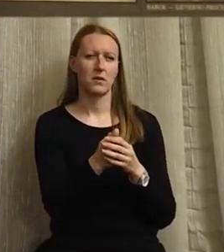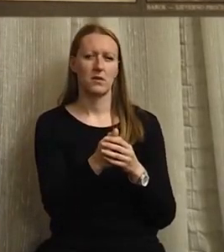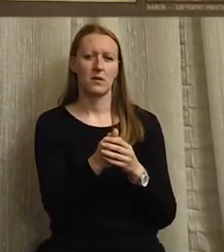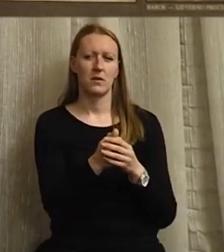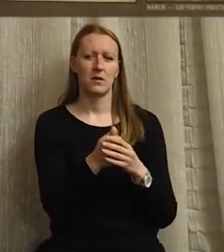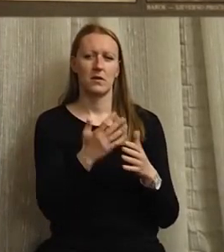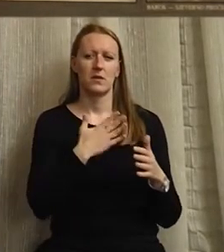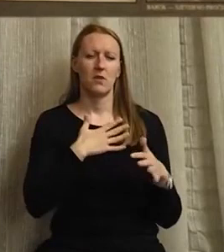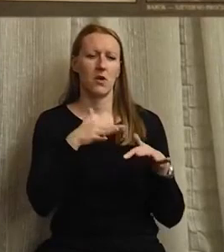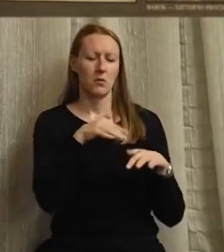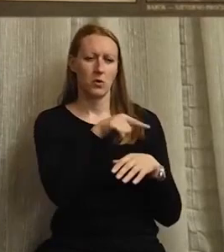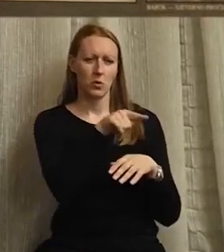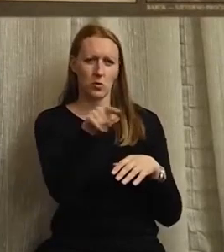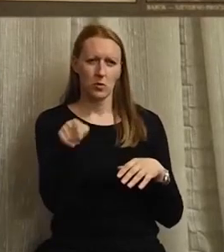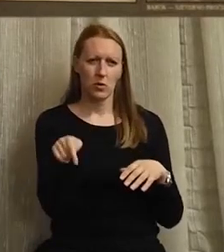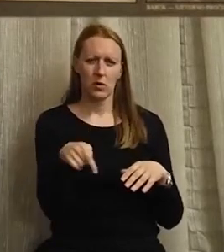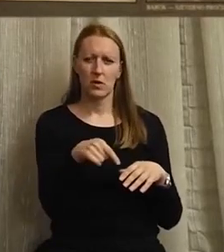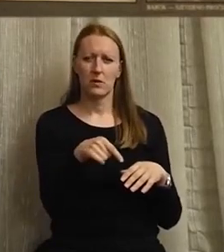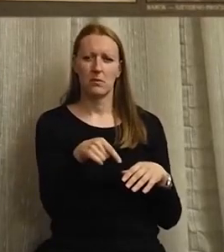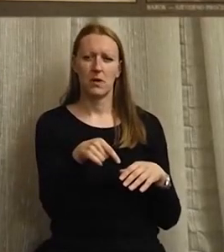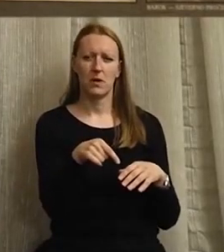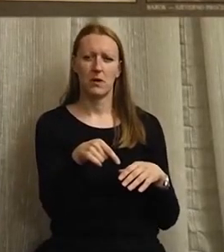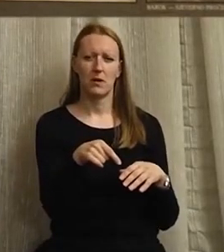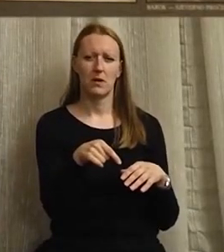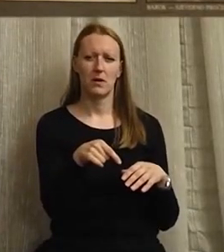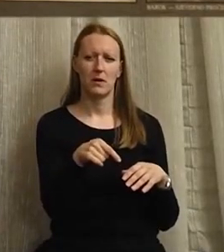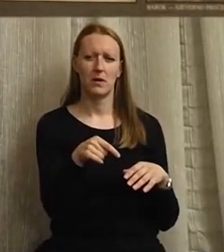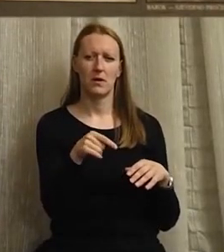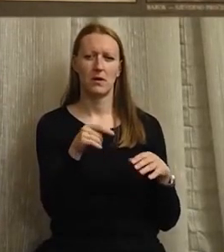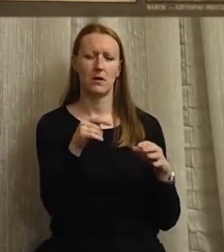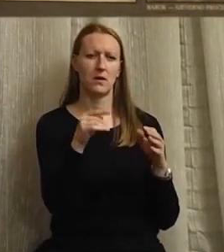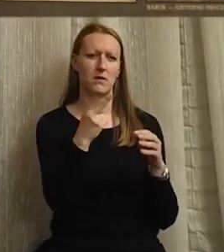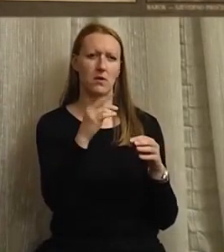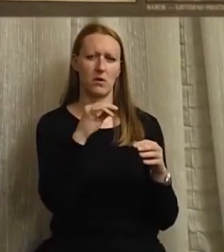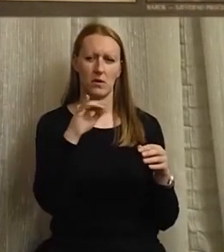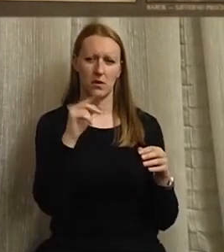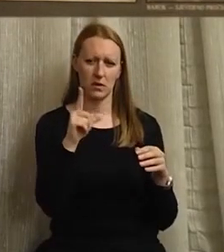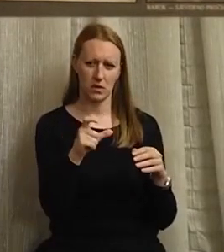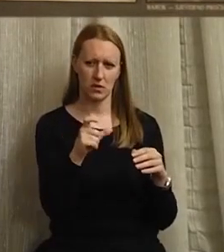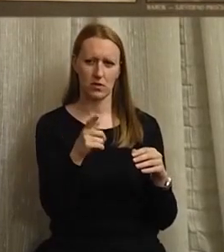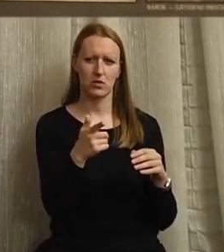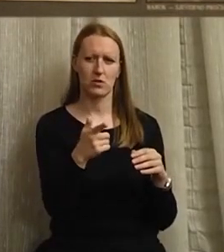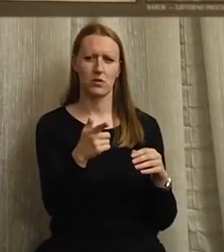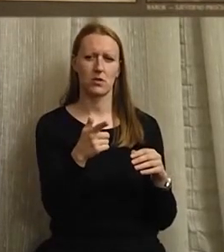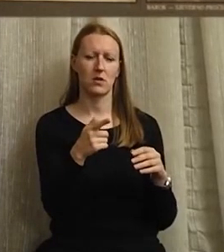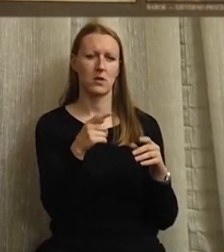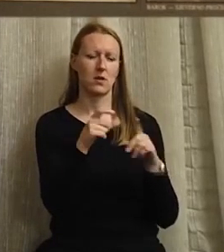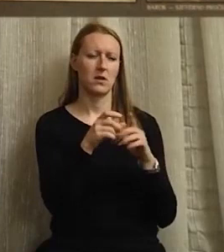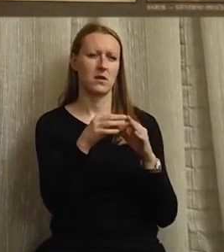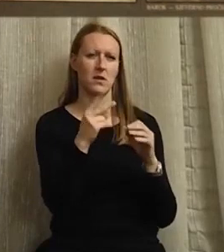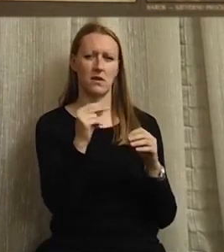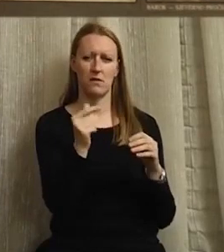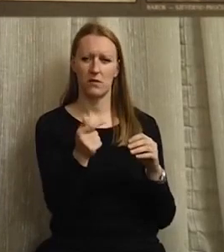sa svojim ljudima, Denis Rojnić, Davor,